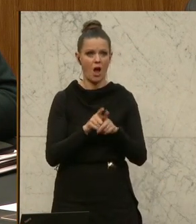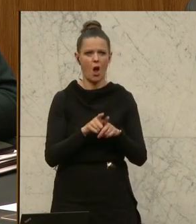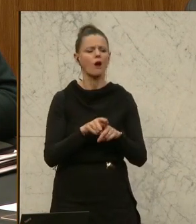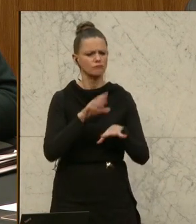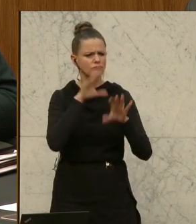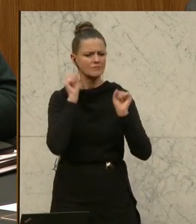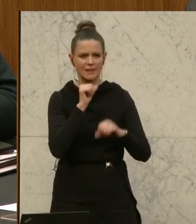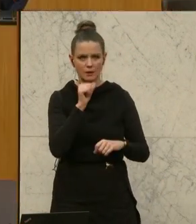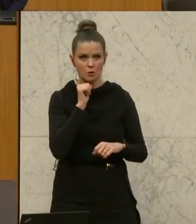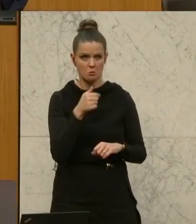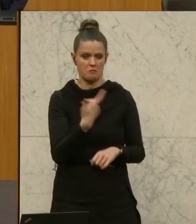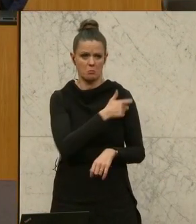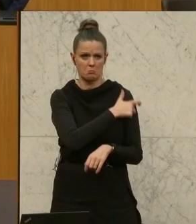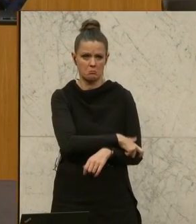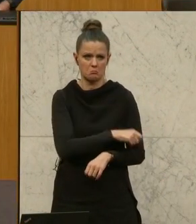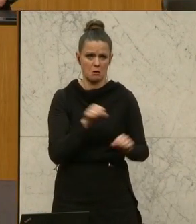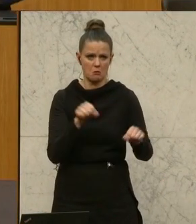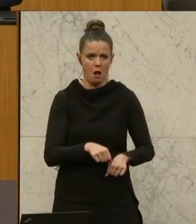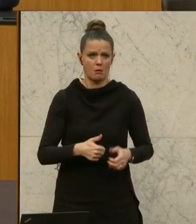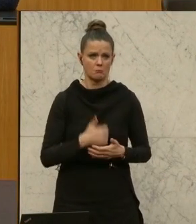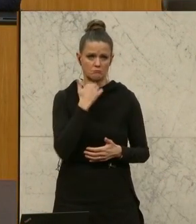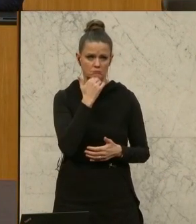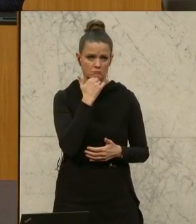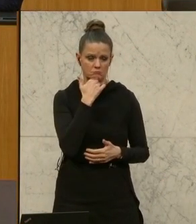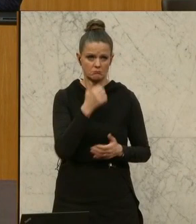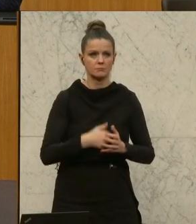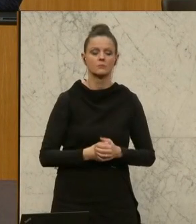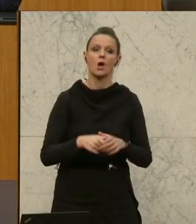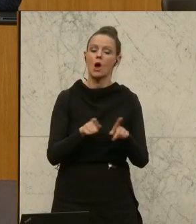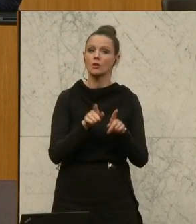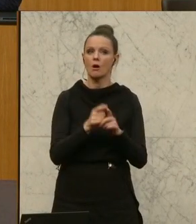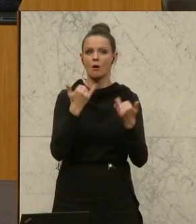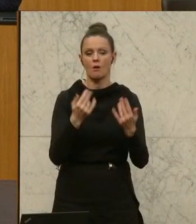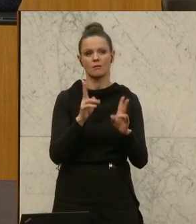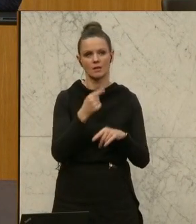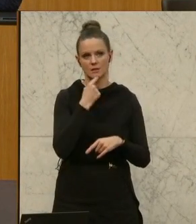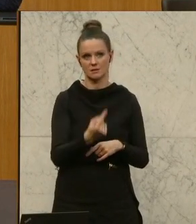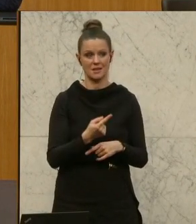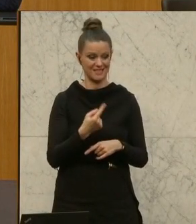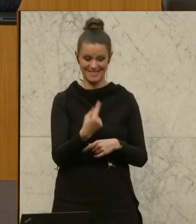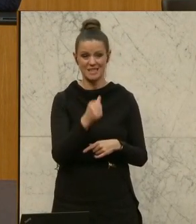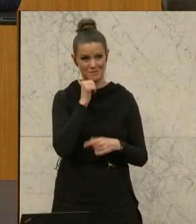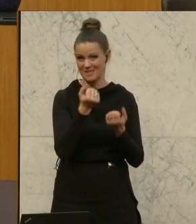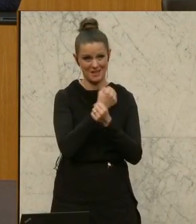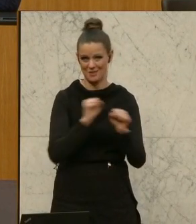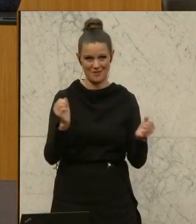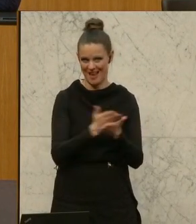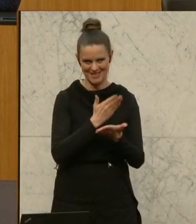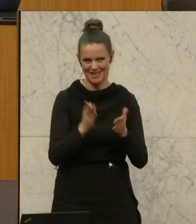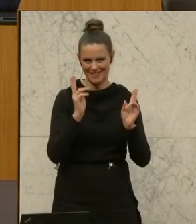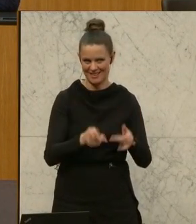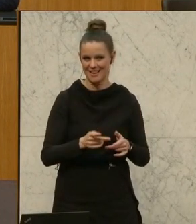einfach kalt lässt oder dass Sie vielleicht, und Sie können es ja heute sagen, nicht mehr frei sind in Ihren Entscheidungen, Herr